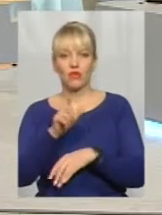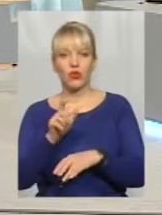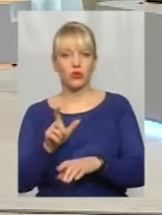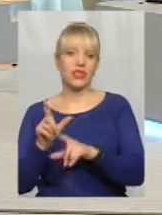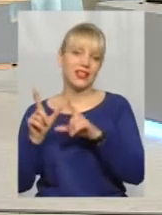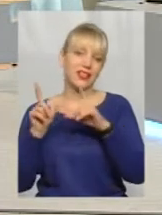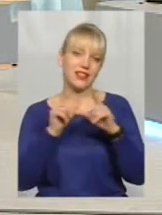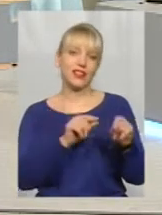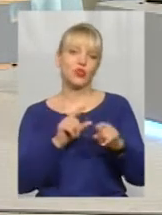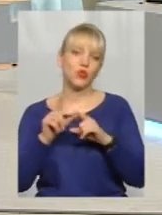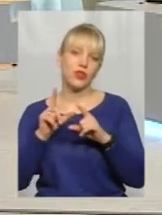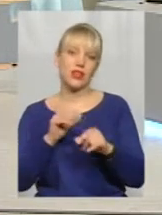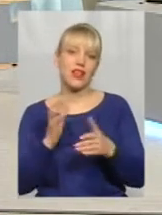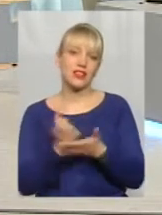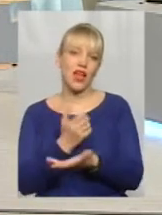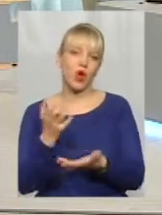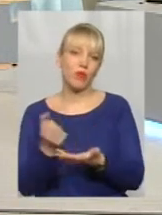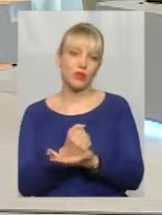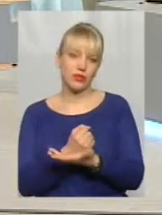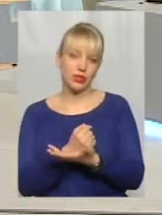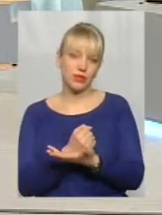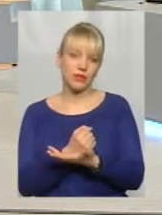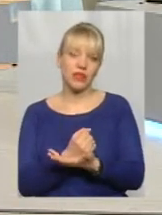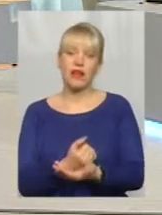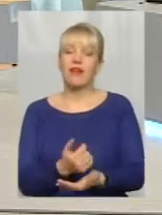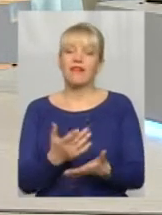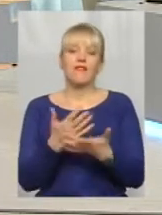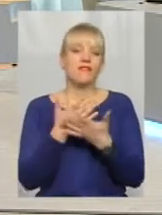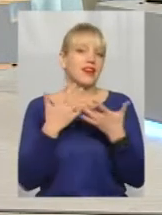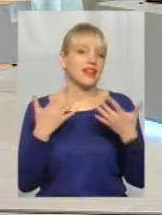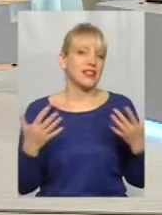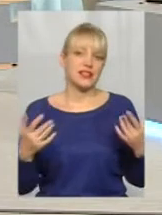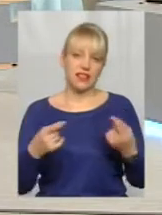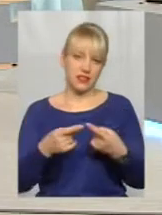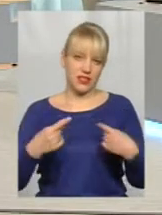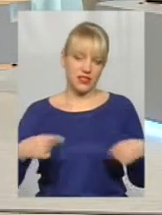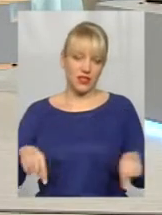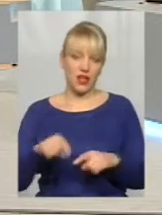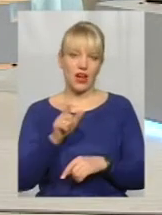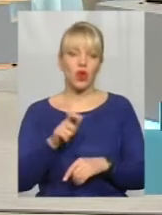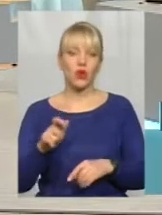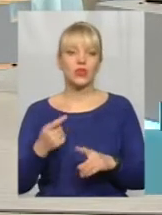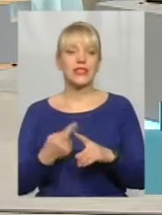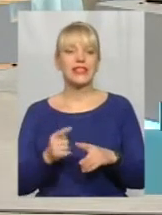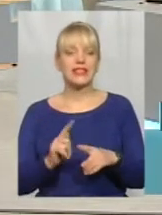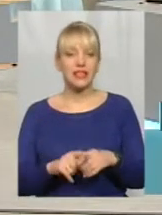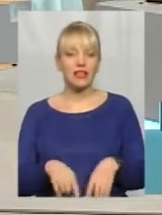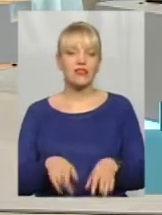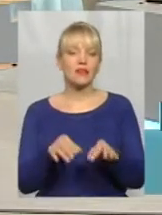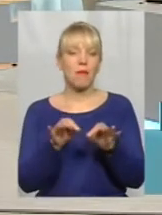заробітки, причому в самих різних сфер люди. І це справді